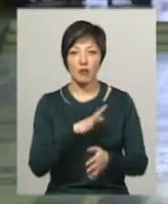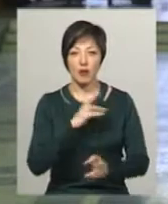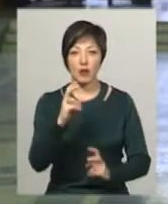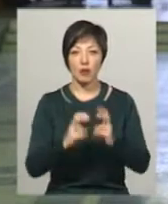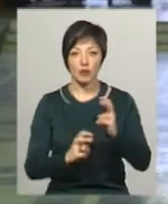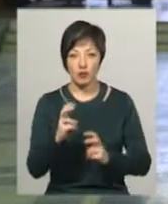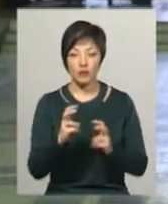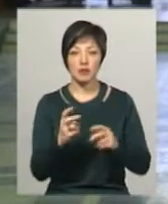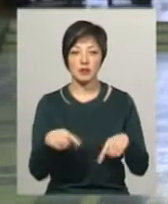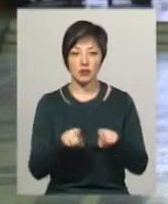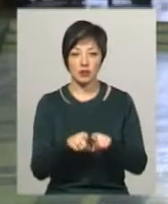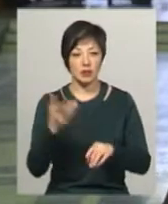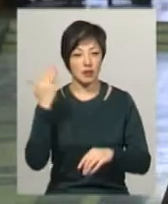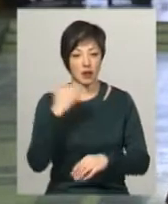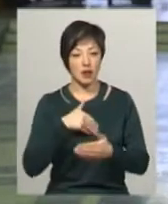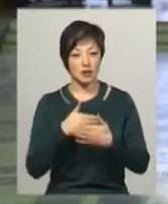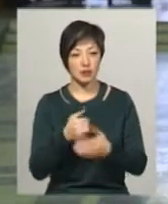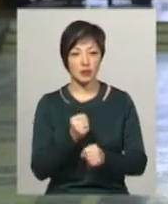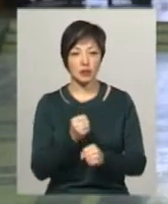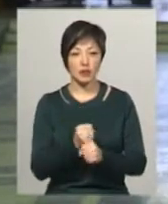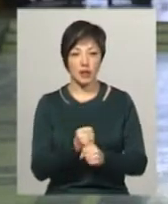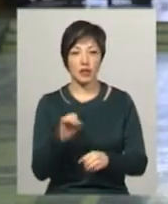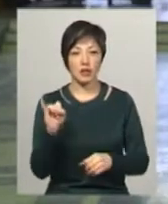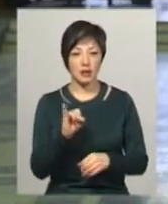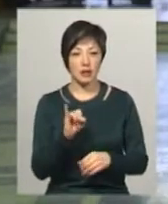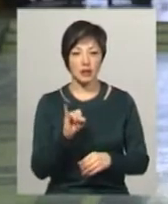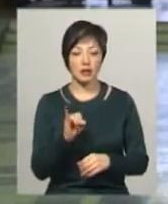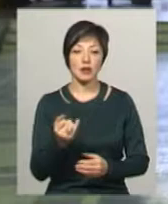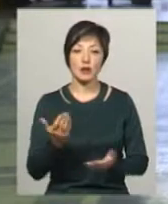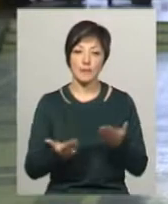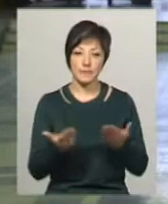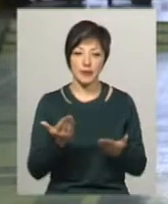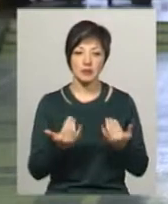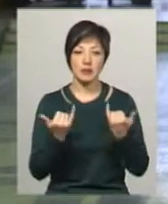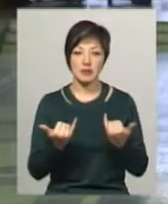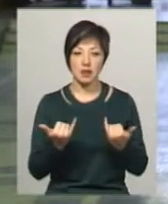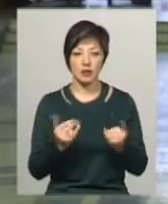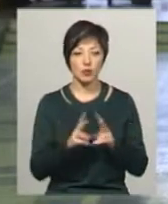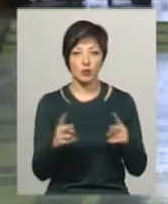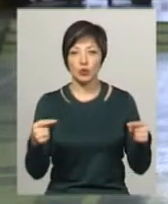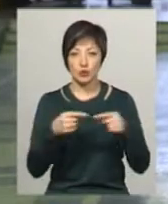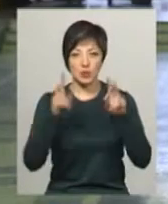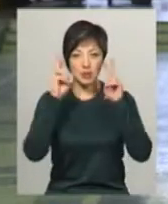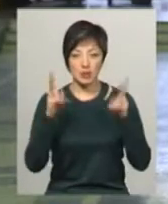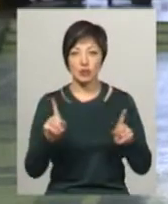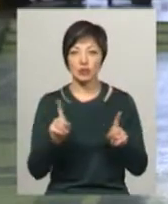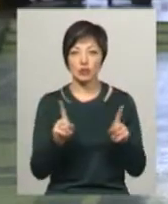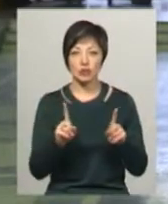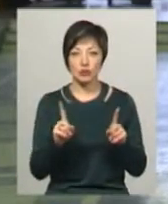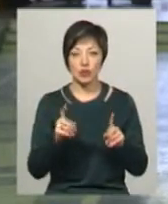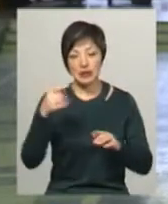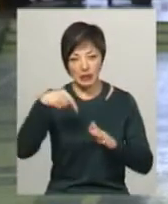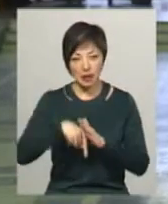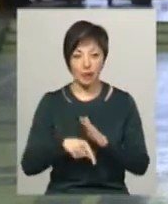промисловості, промисловість дуже тоді активно працювала, і, напевне, зараз, напевне, ніхто точно не знає, що нижче під